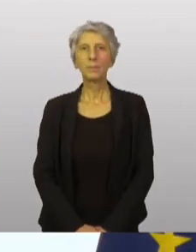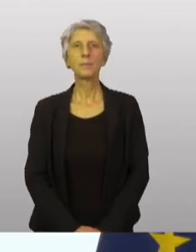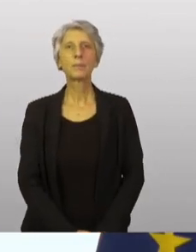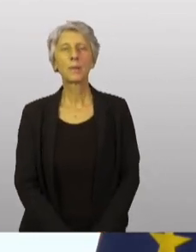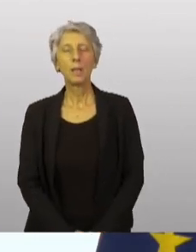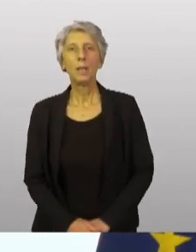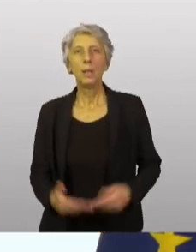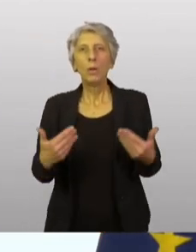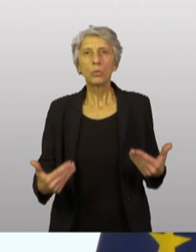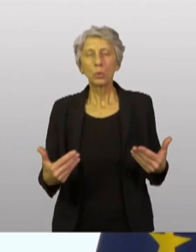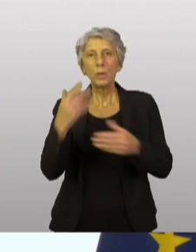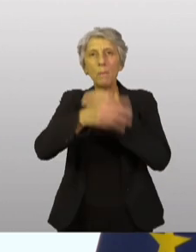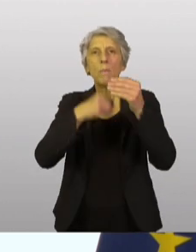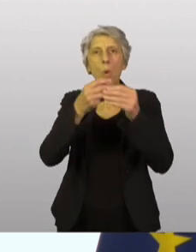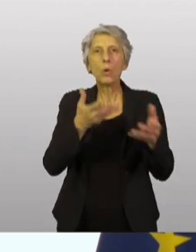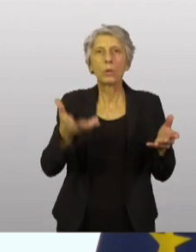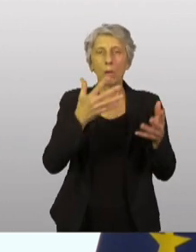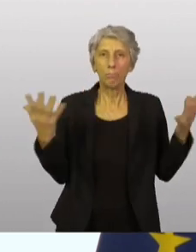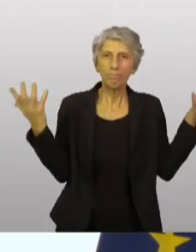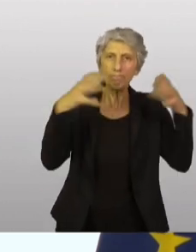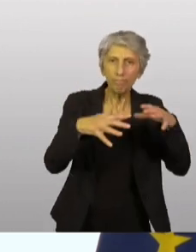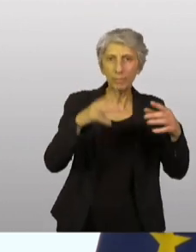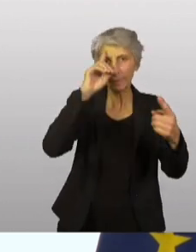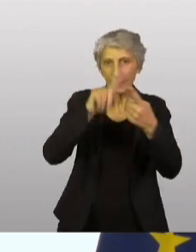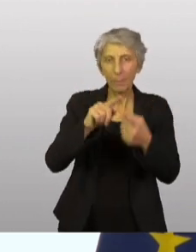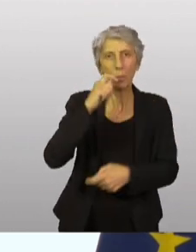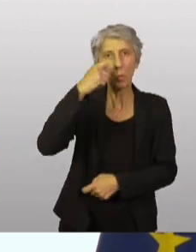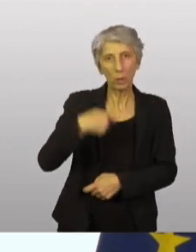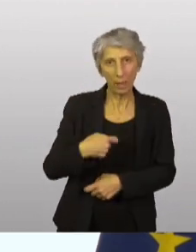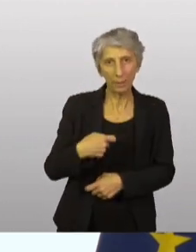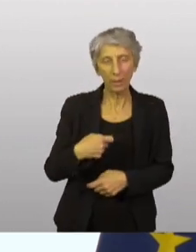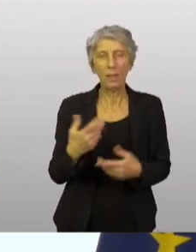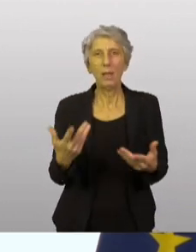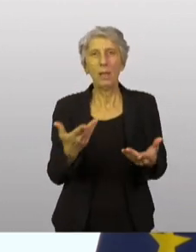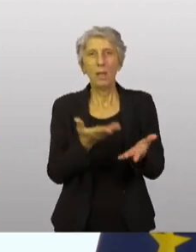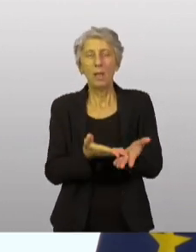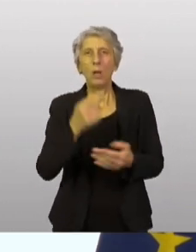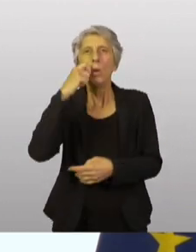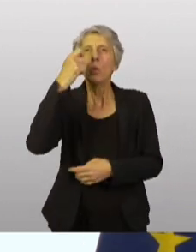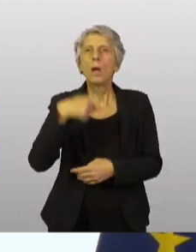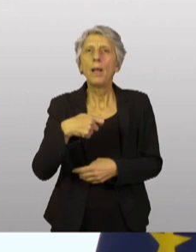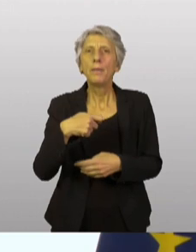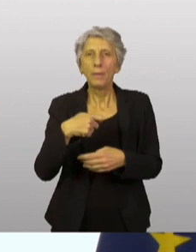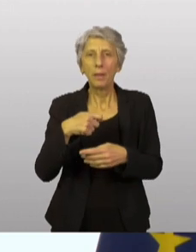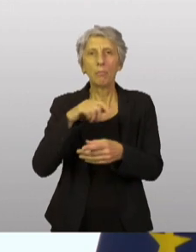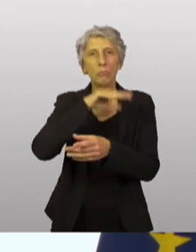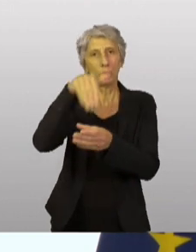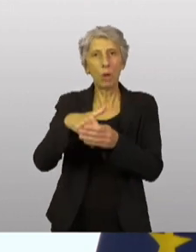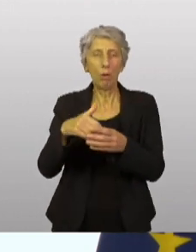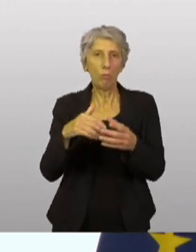Aujourd'hui, le monde civilisé se réunit autour de l'Ukraine. L'Ukraine à l'intérieur de la communauté